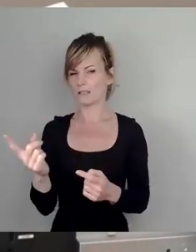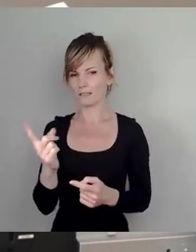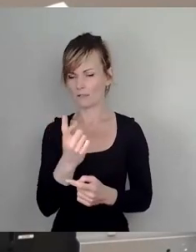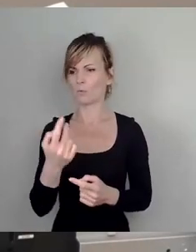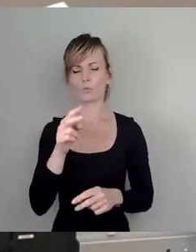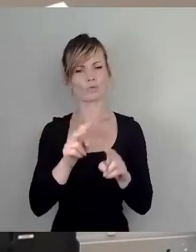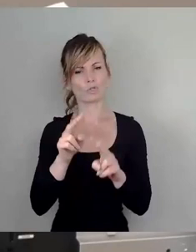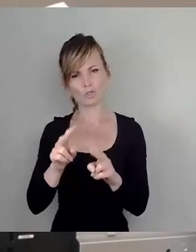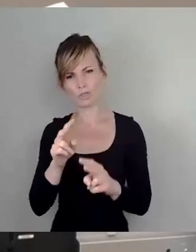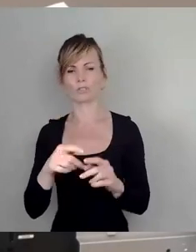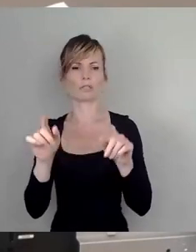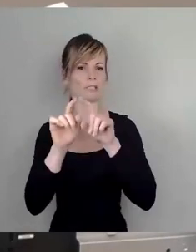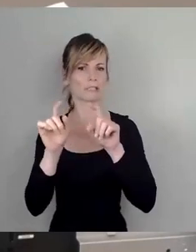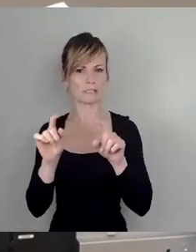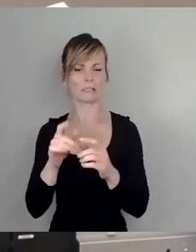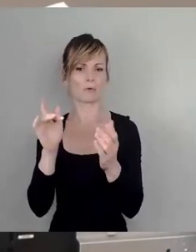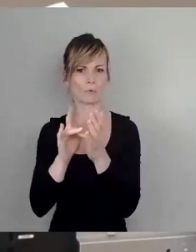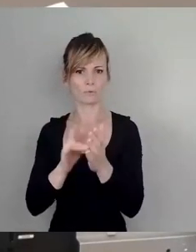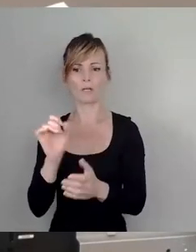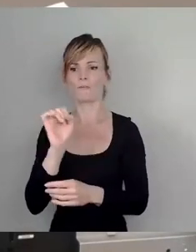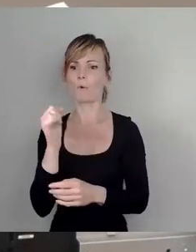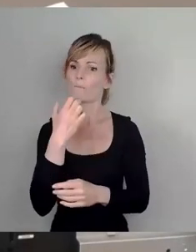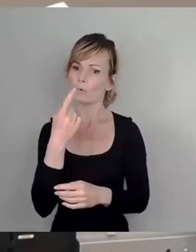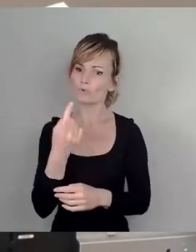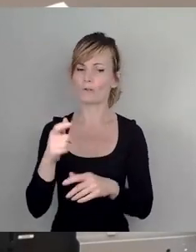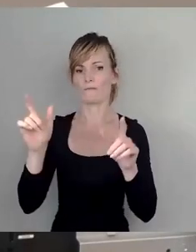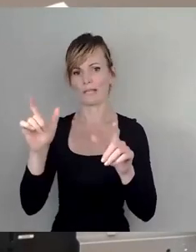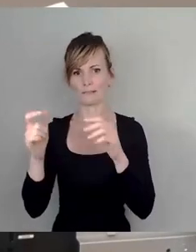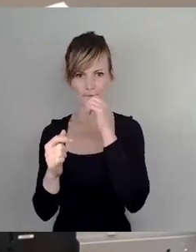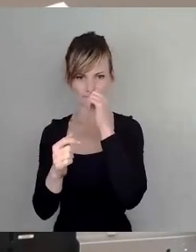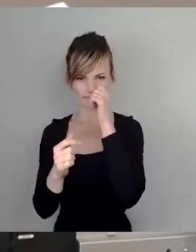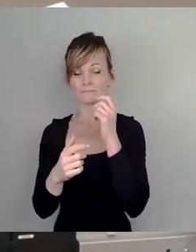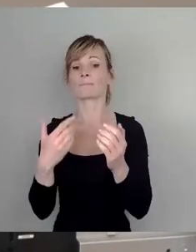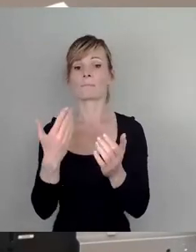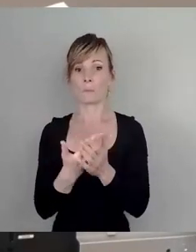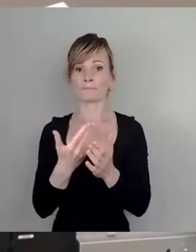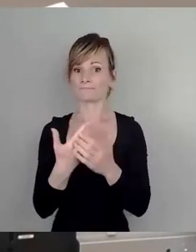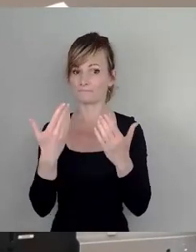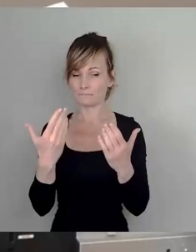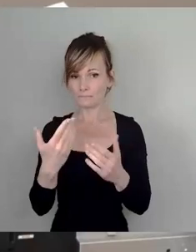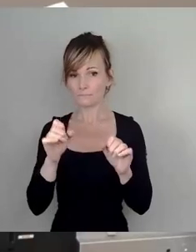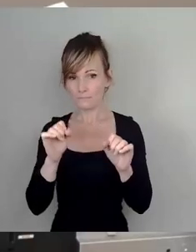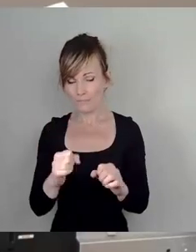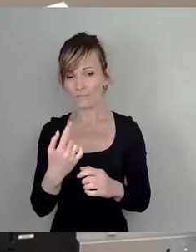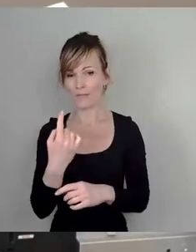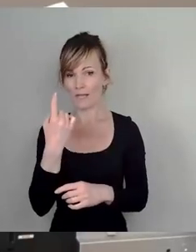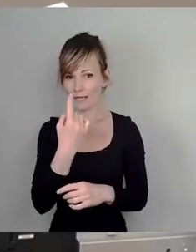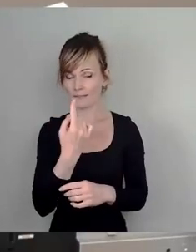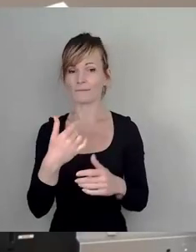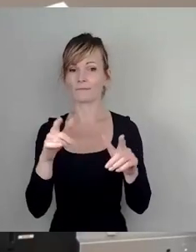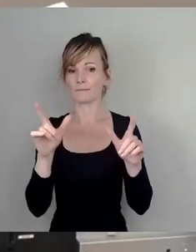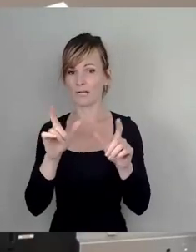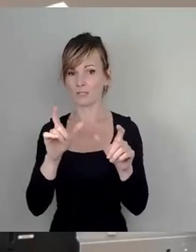Motiven in dieser Stadt Feste veranstalten. Das und nichts anderes konnte man in der eigens veranstalteten Anhörung